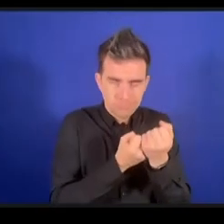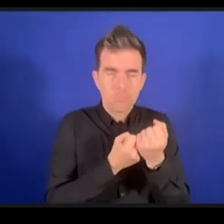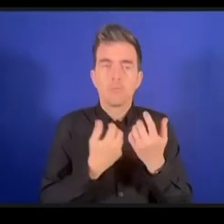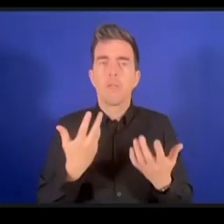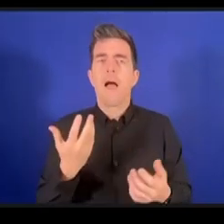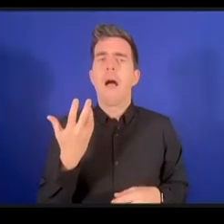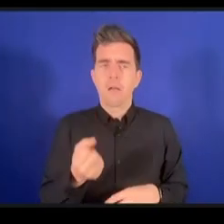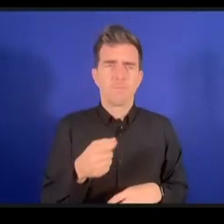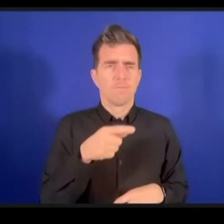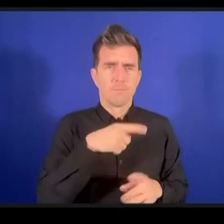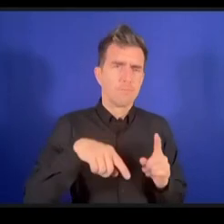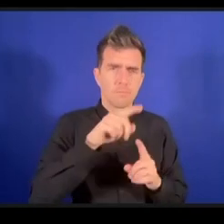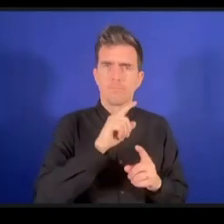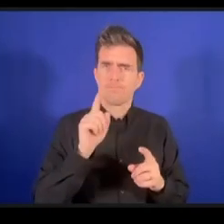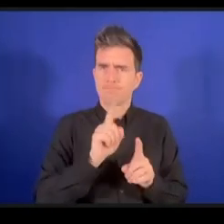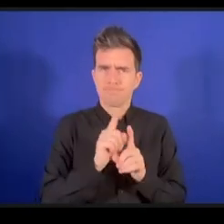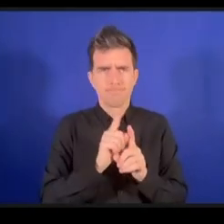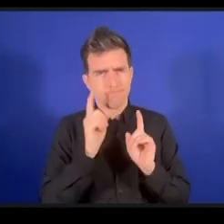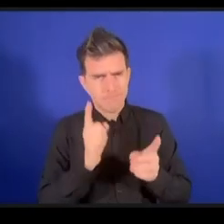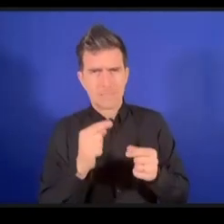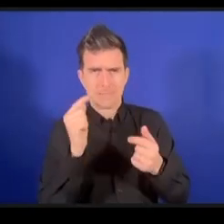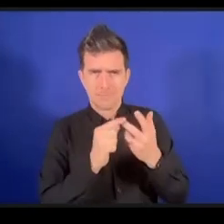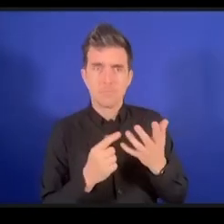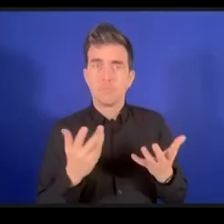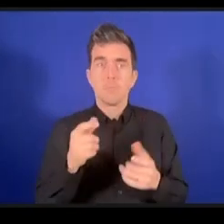هناك متطلبات جسمانية